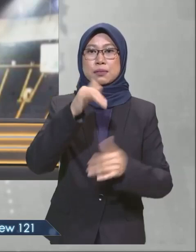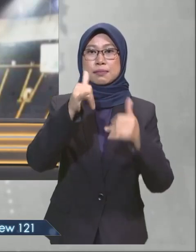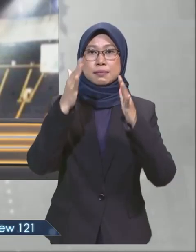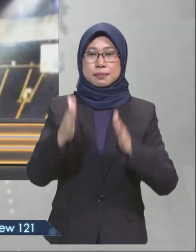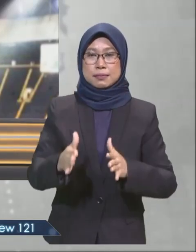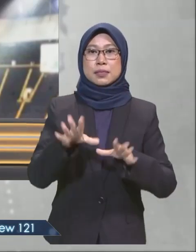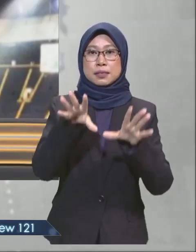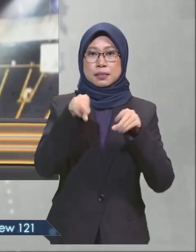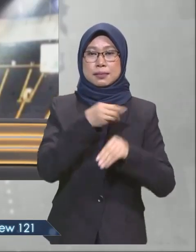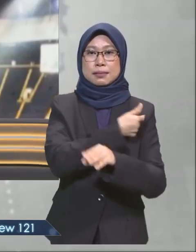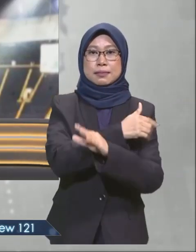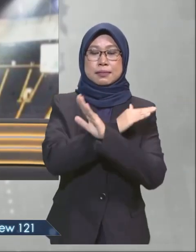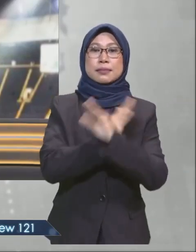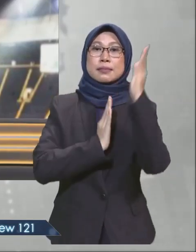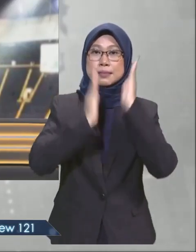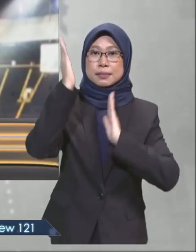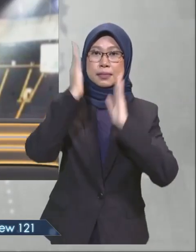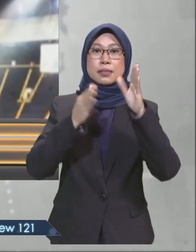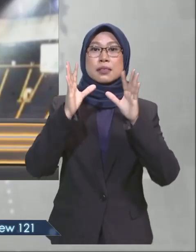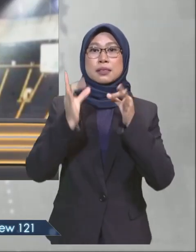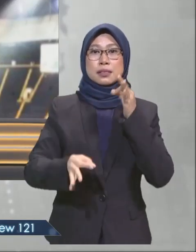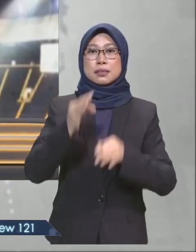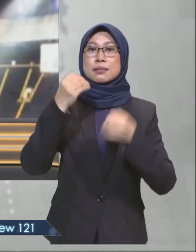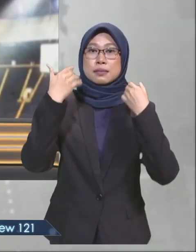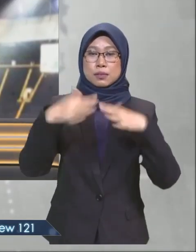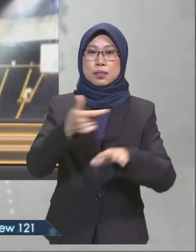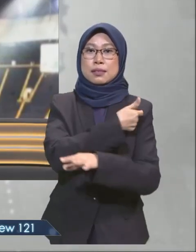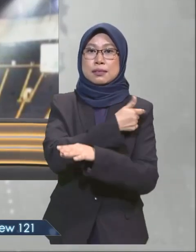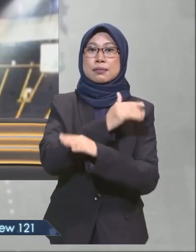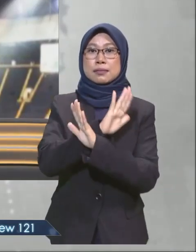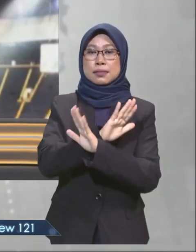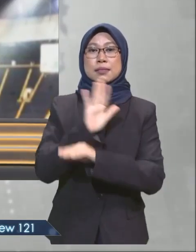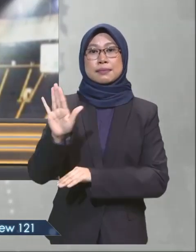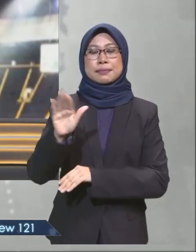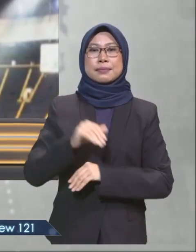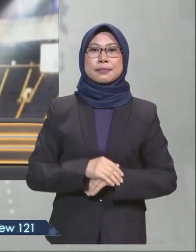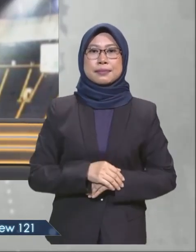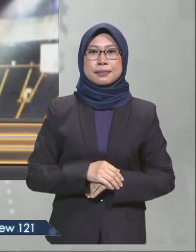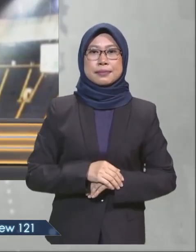tersebut menerima vaksin di Malaysia sekiranya mereka telah disuntik di negara berkenaan.